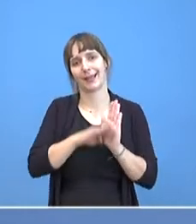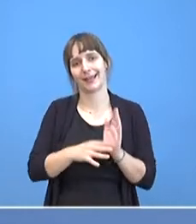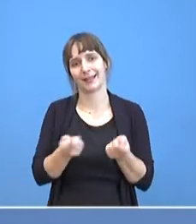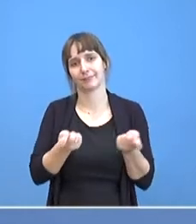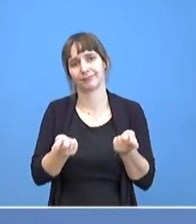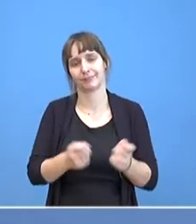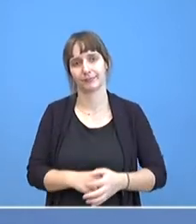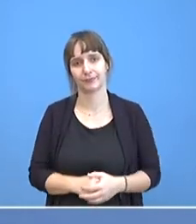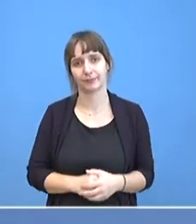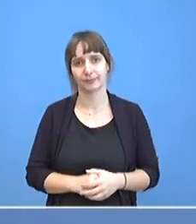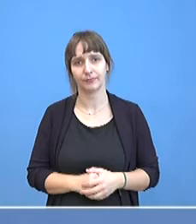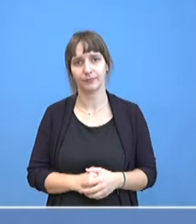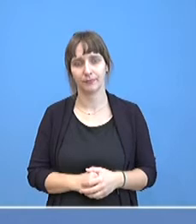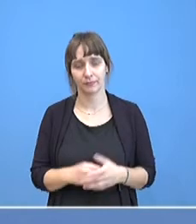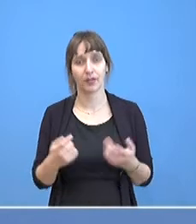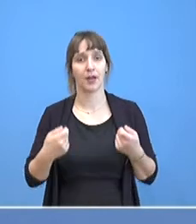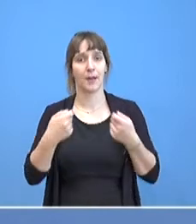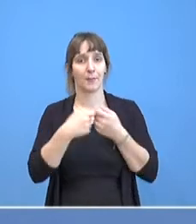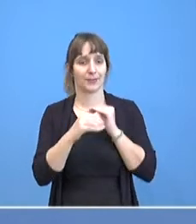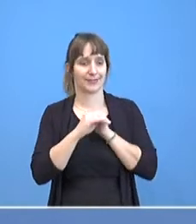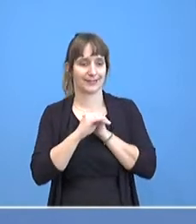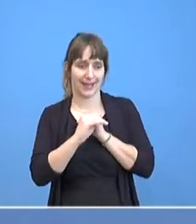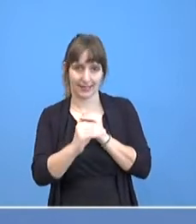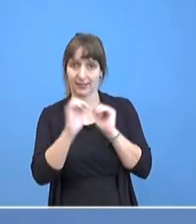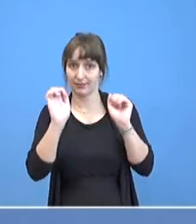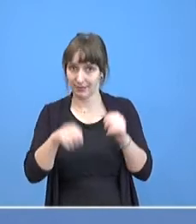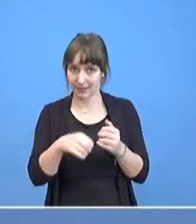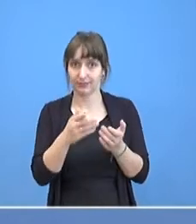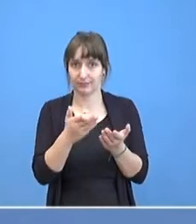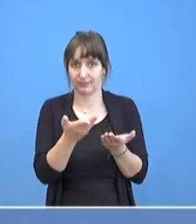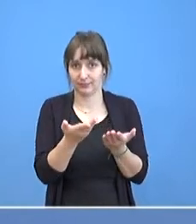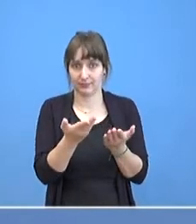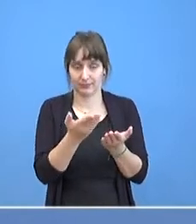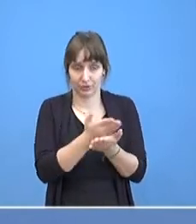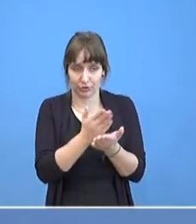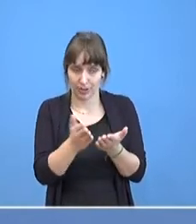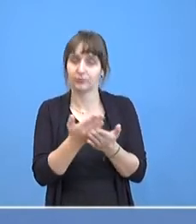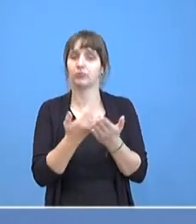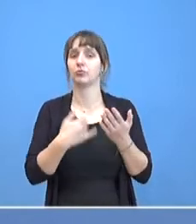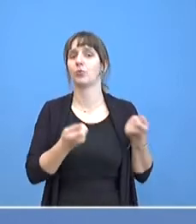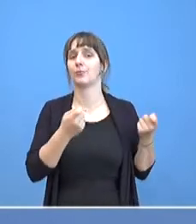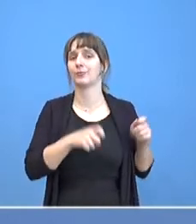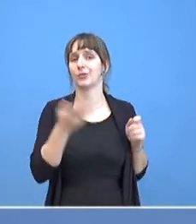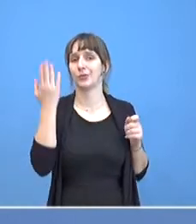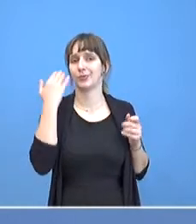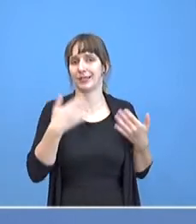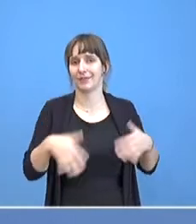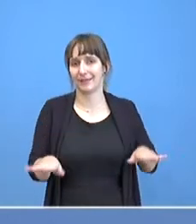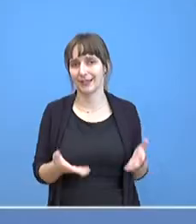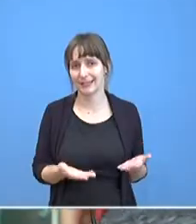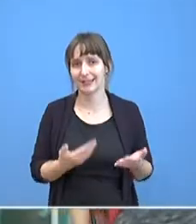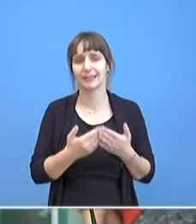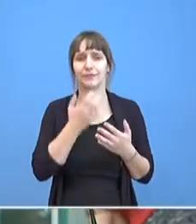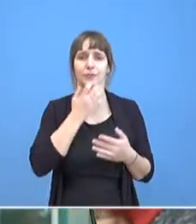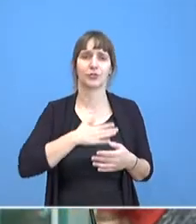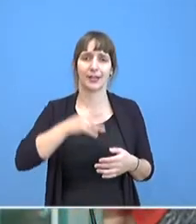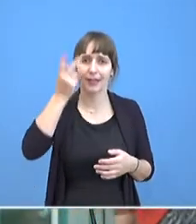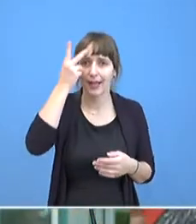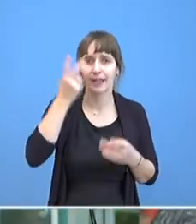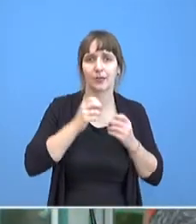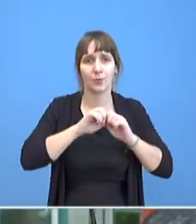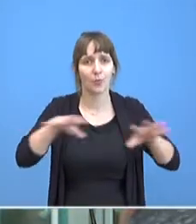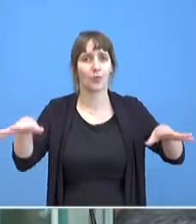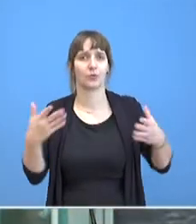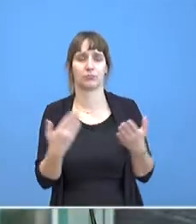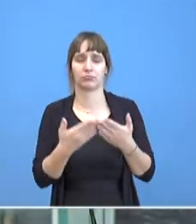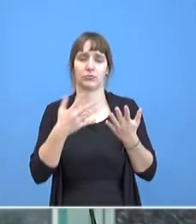der den Bundesländern diese Regelung möglich macht. Ich möchte vielleicht mal grundsätzlich daran erinnern, dass wenn in einer Großstadt,